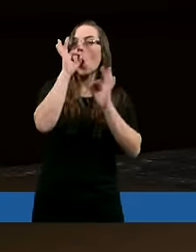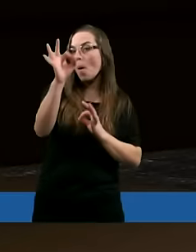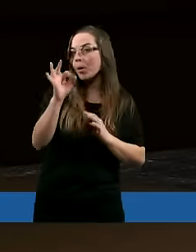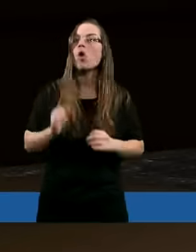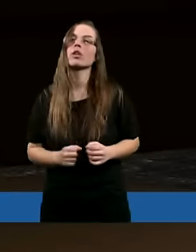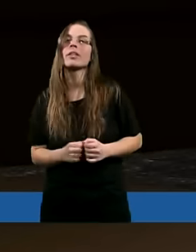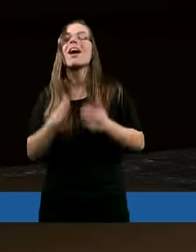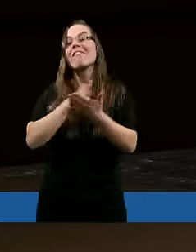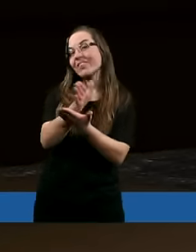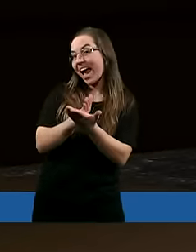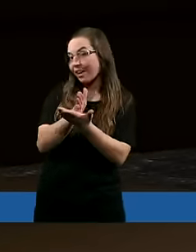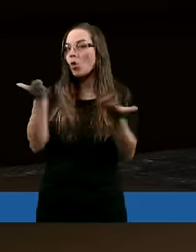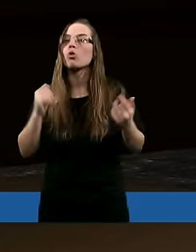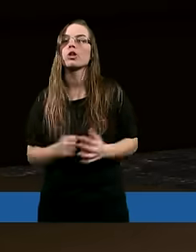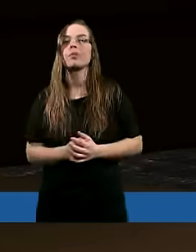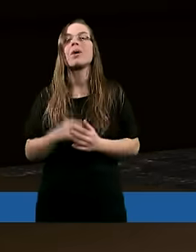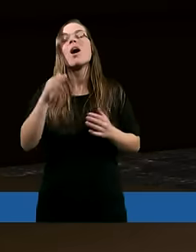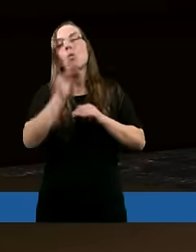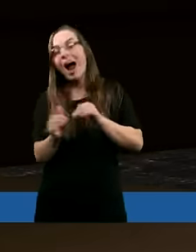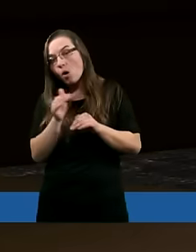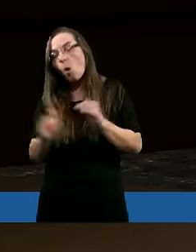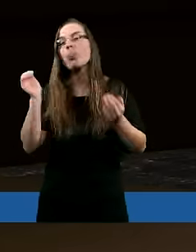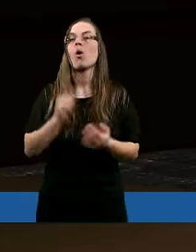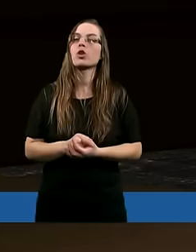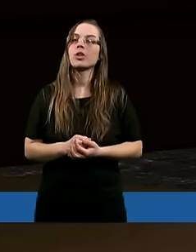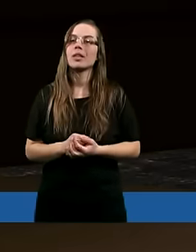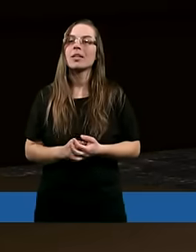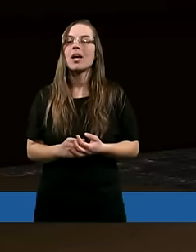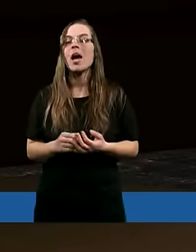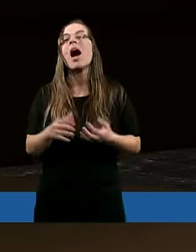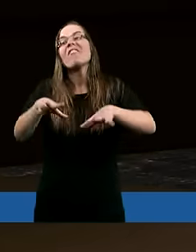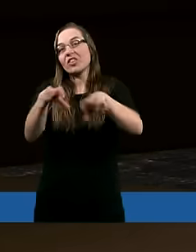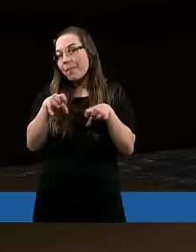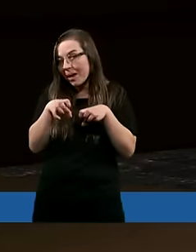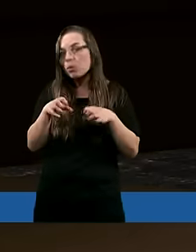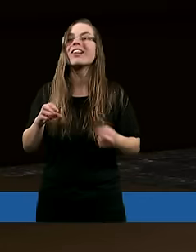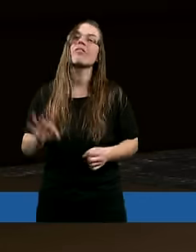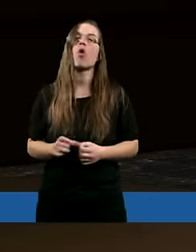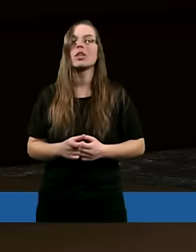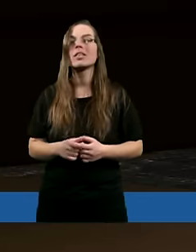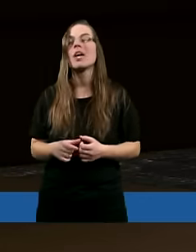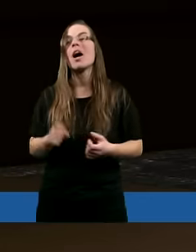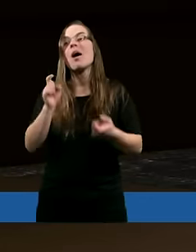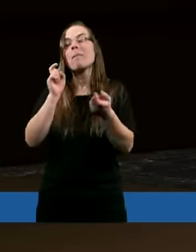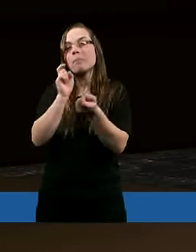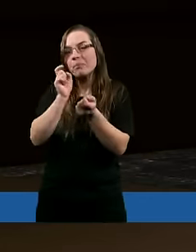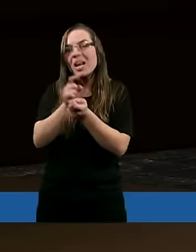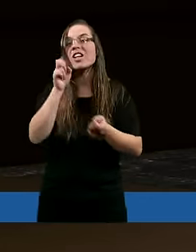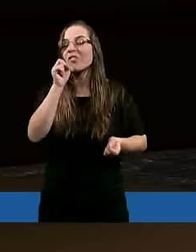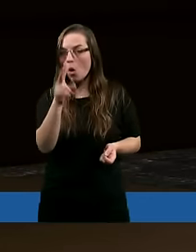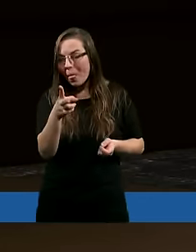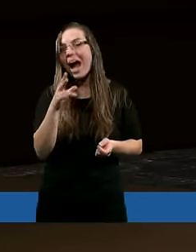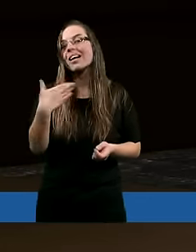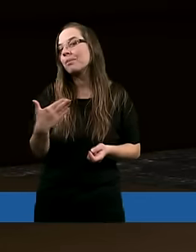dobroć, wierność, łagodność, strzemięźliwość. Przeciwko takim